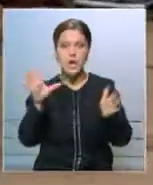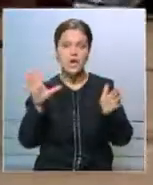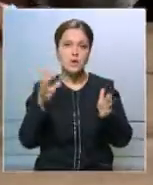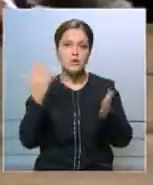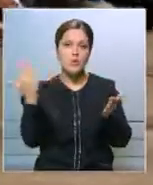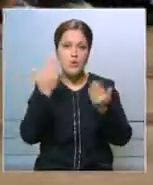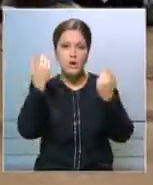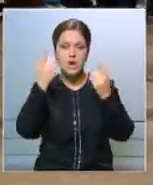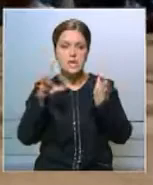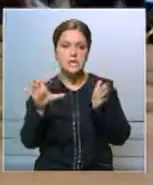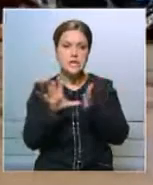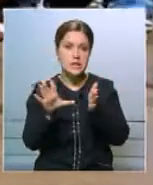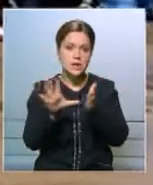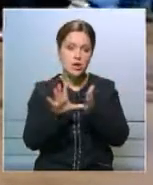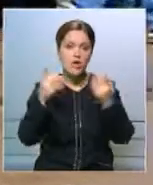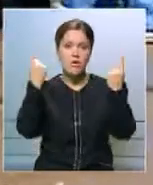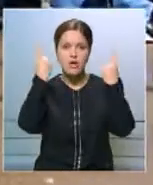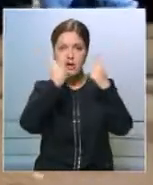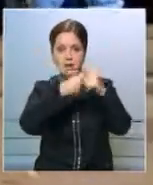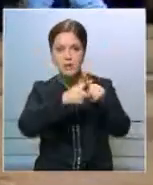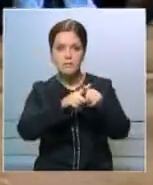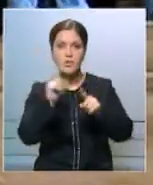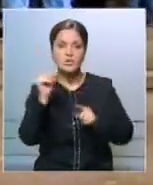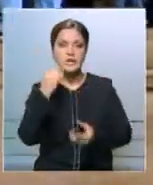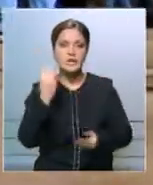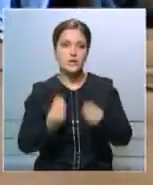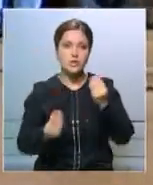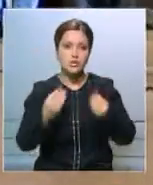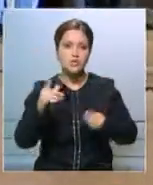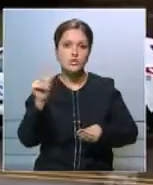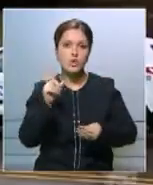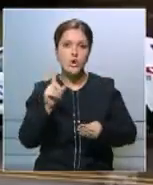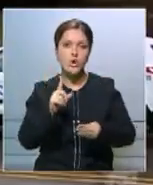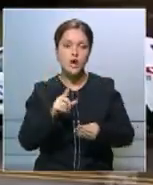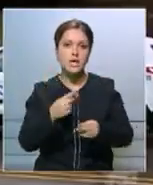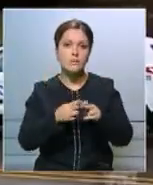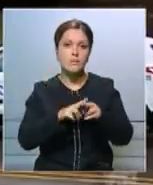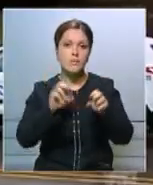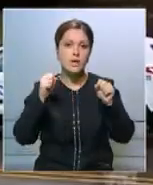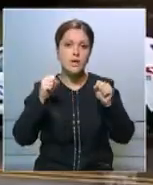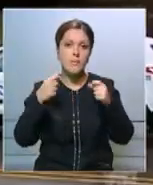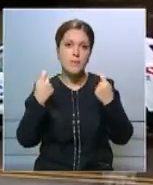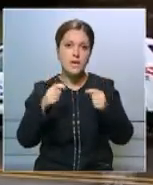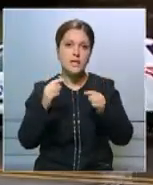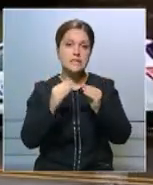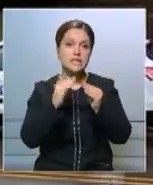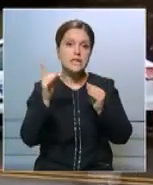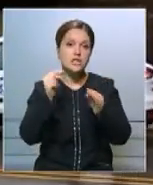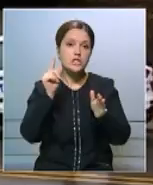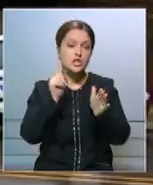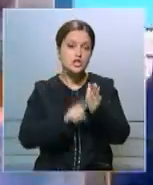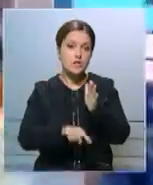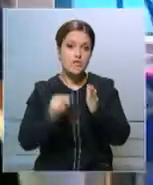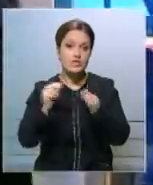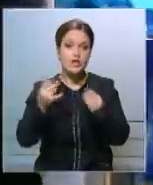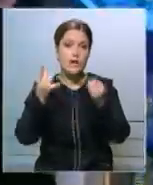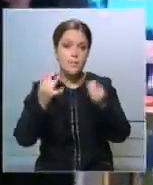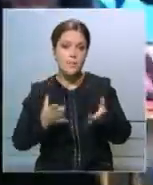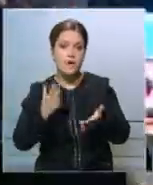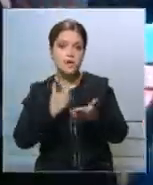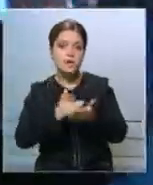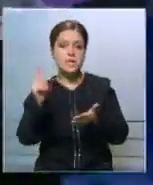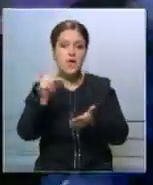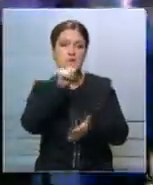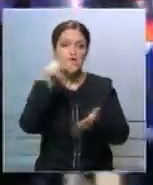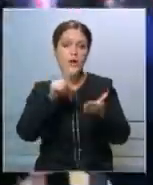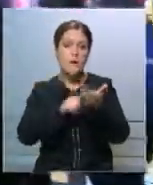электроника, бытовая техника, предметы обихода и игрушки. Что-то из этого может продаваться в 10 раз дешевле обычного.